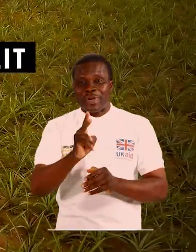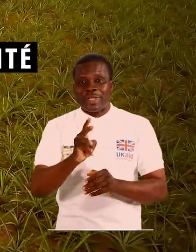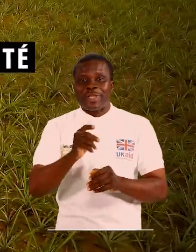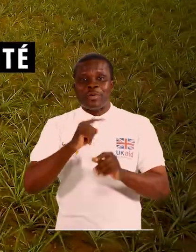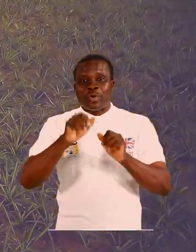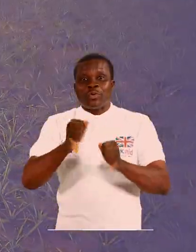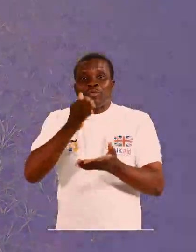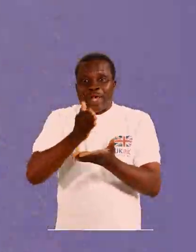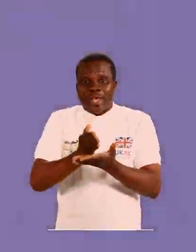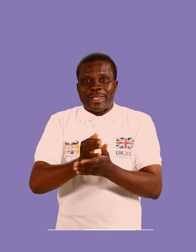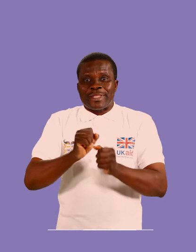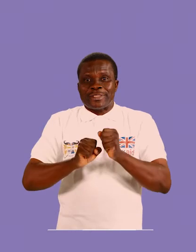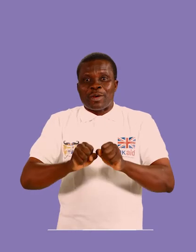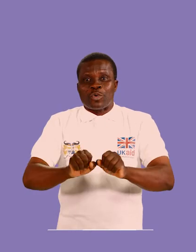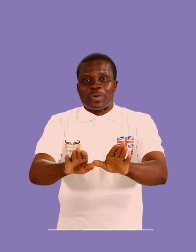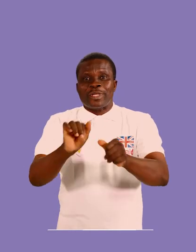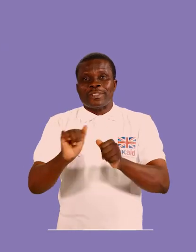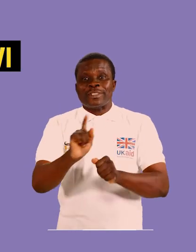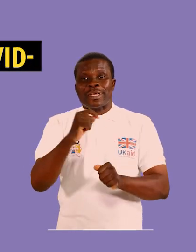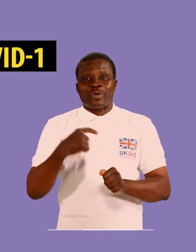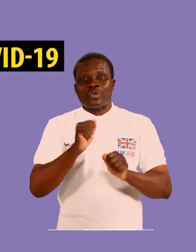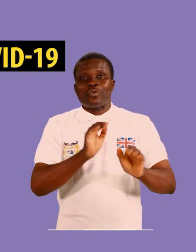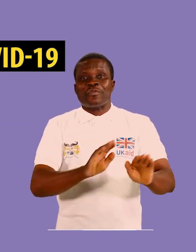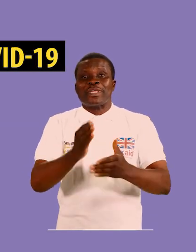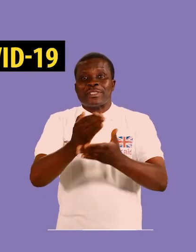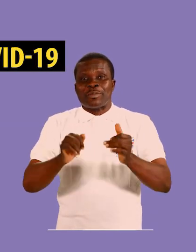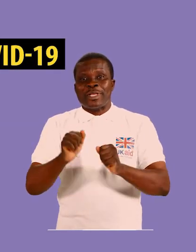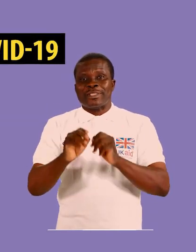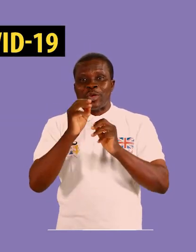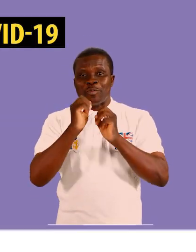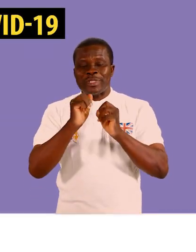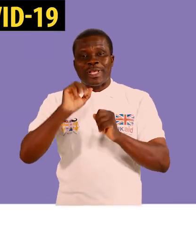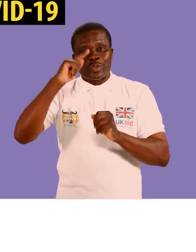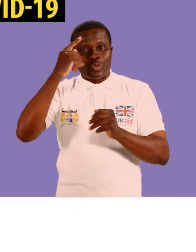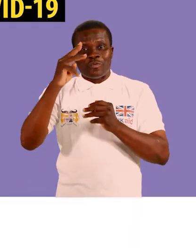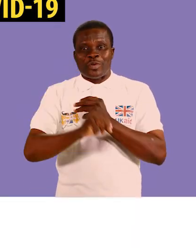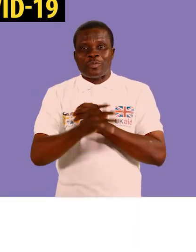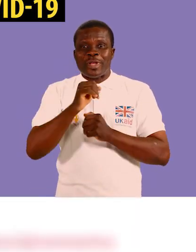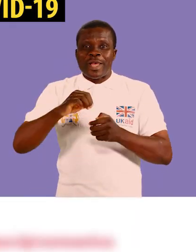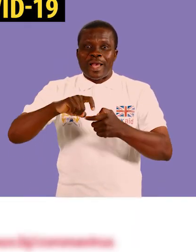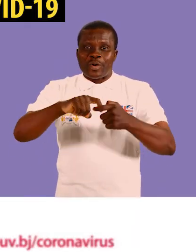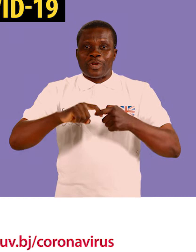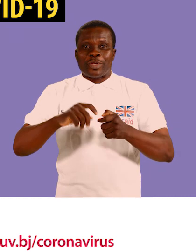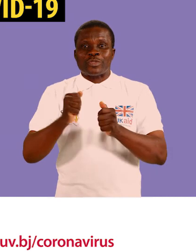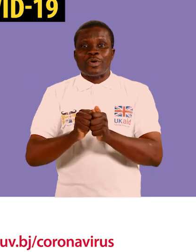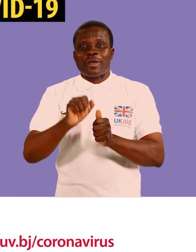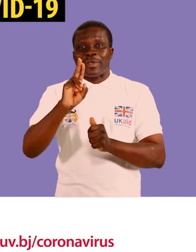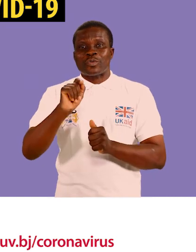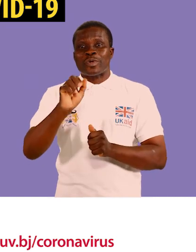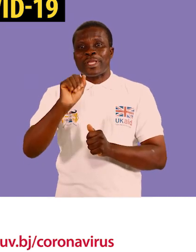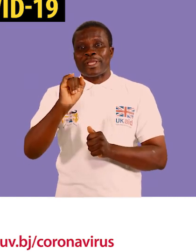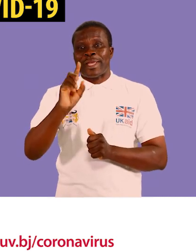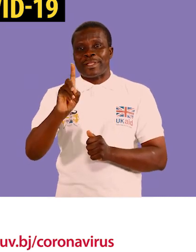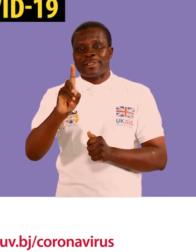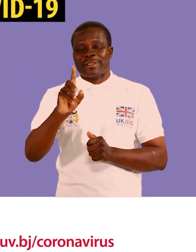une réalité Mais nous pouvons arrêter sa propagation si chacun de nous fait sa part Ceci est un message du gouvernement en collaboration avec